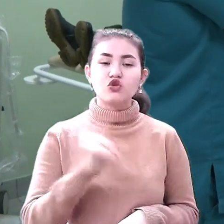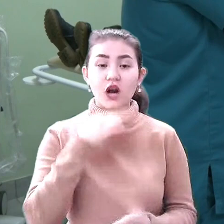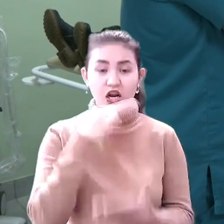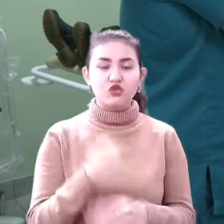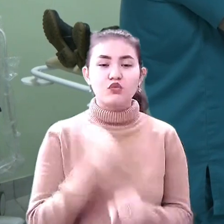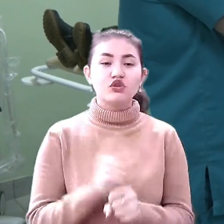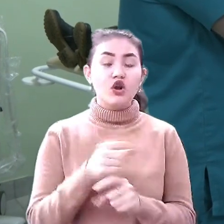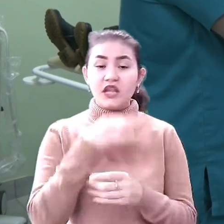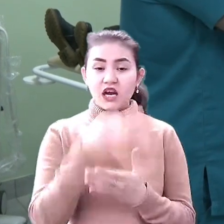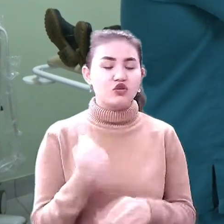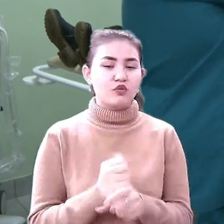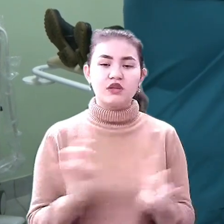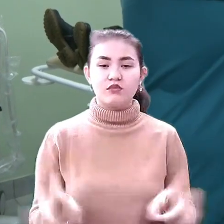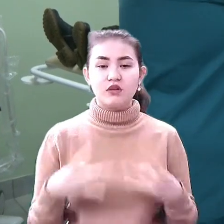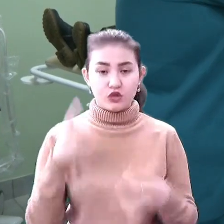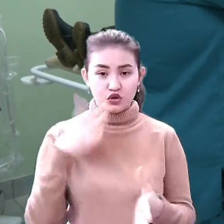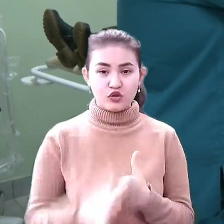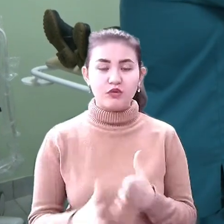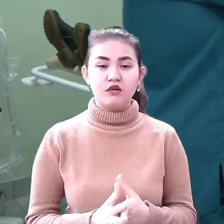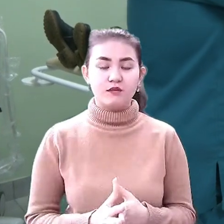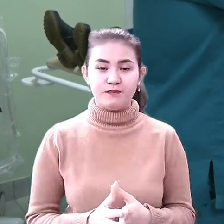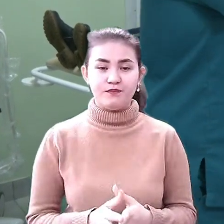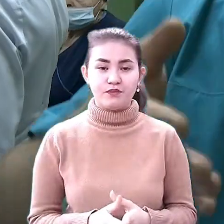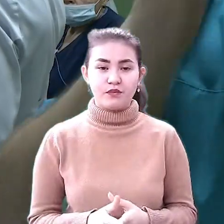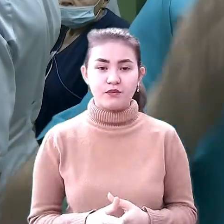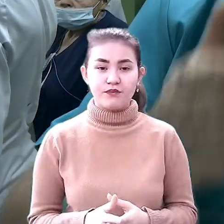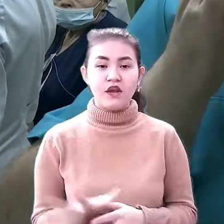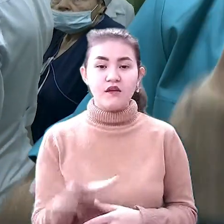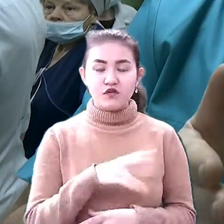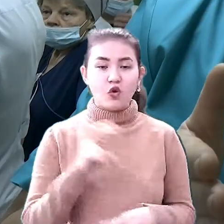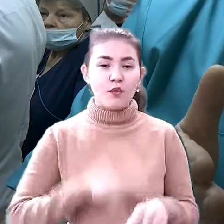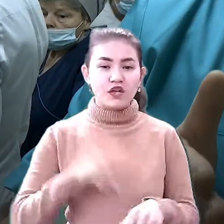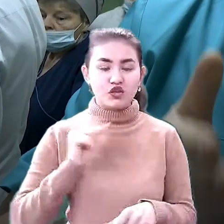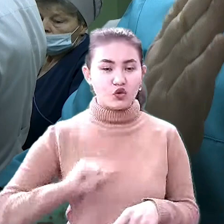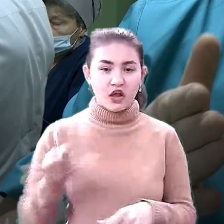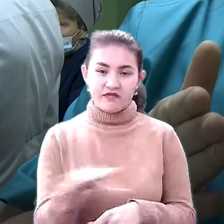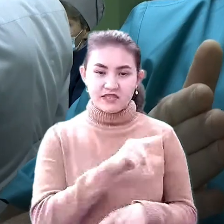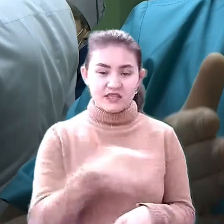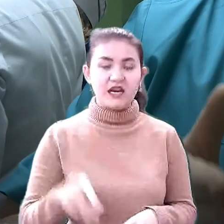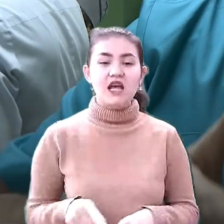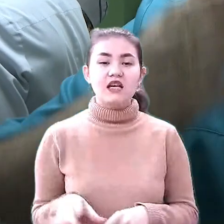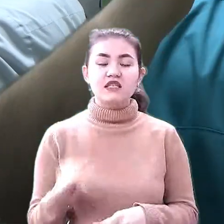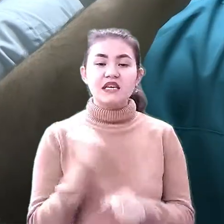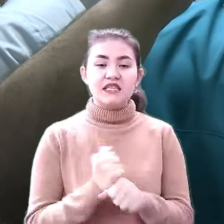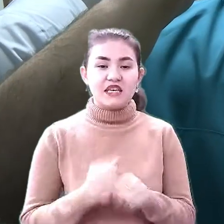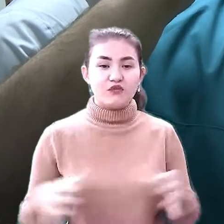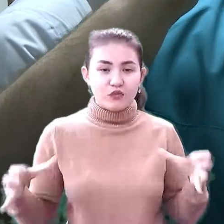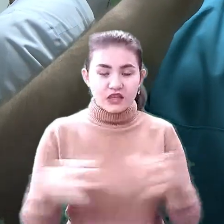каже, не робите. Зрозуміло? Це стосується всього персоналу. Злагодженість дій, це саме основне.